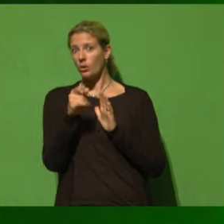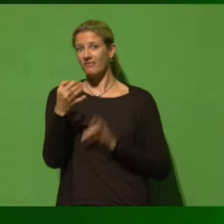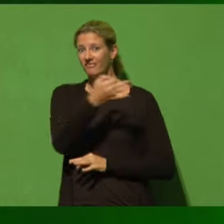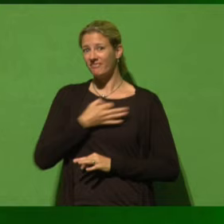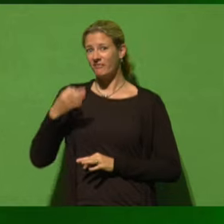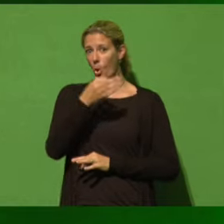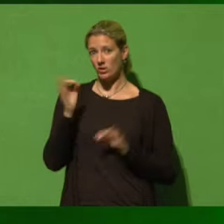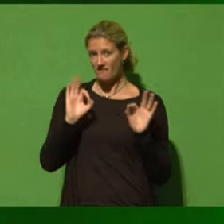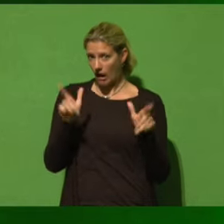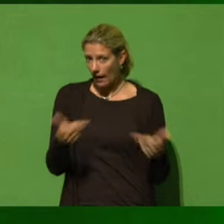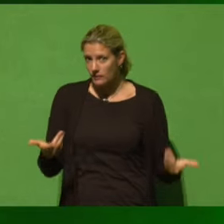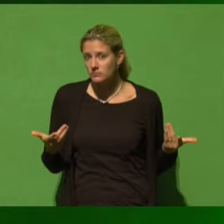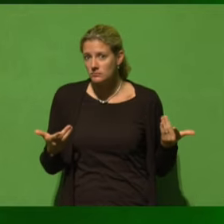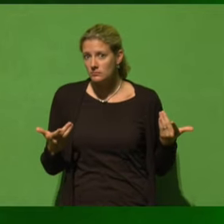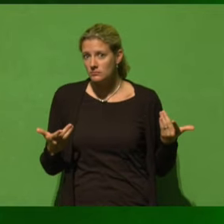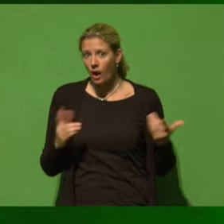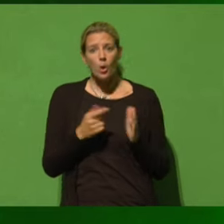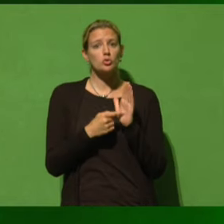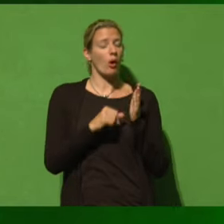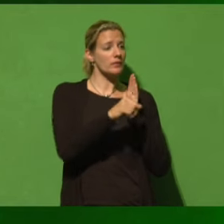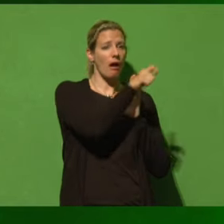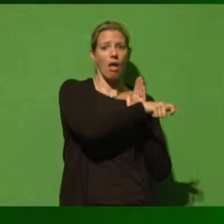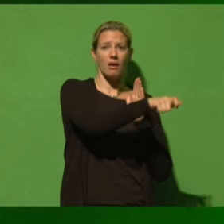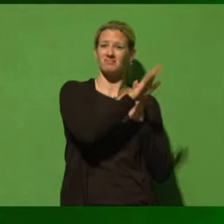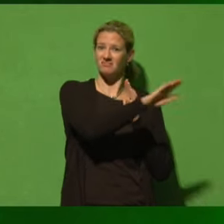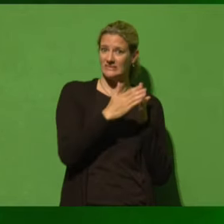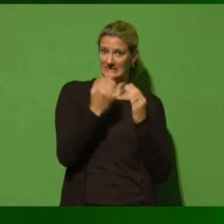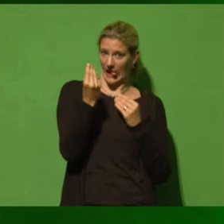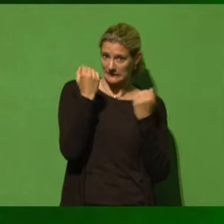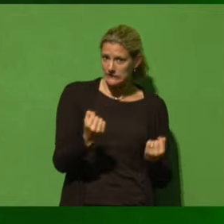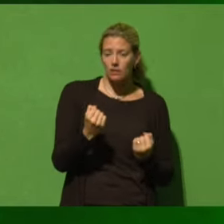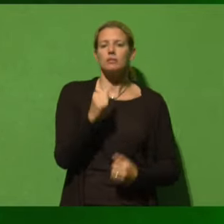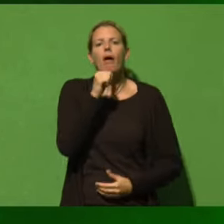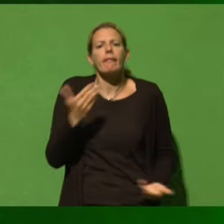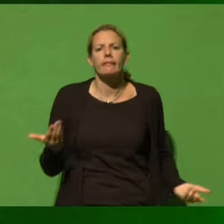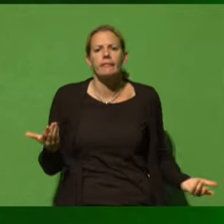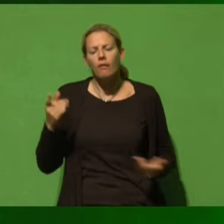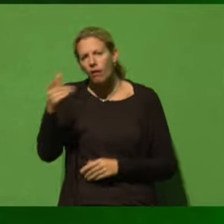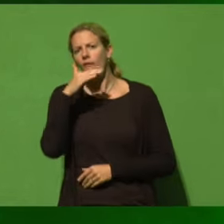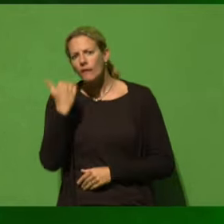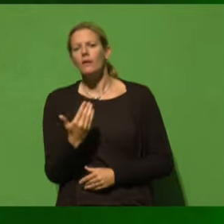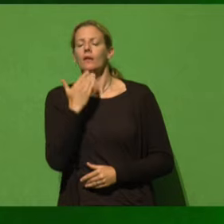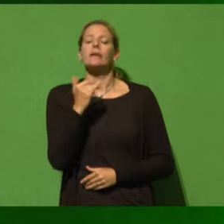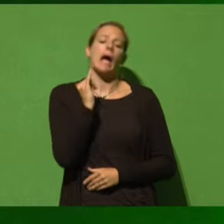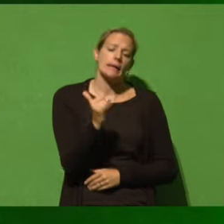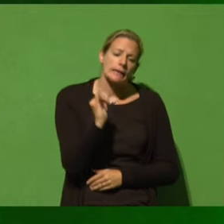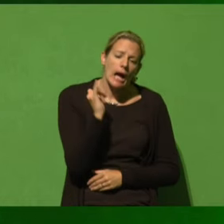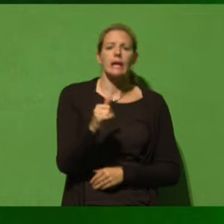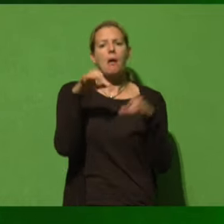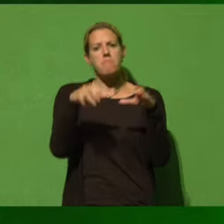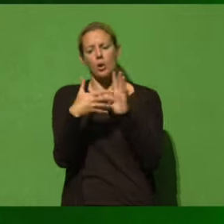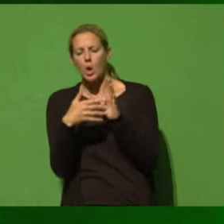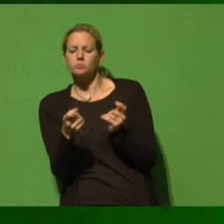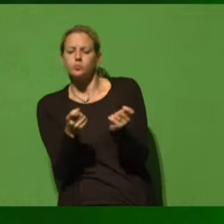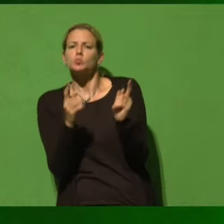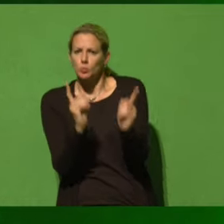und für den Geldbeutel der Steuerzahlerinnen und Steuerzahler? Nein, es ist viel davon geredet worden, dass die Banken zu regulieren sind,